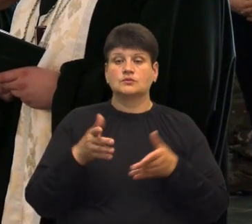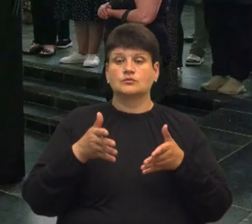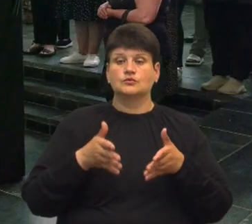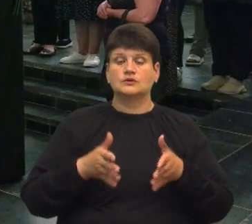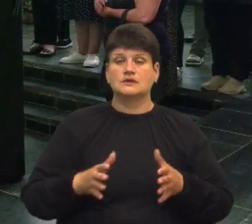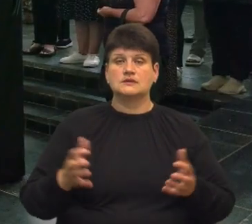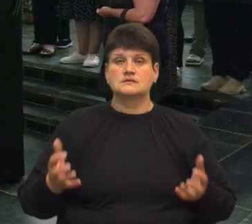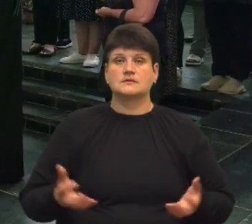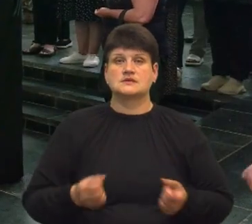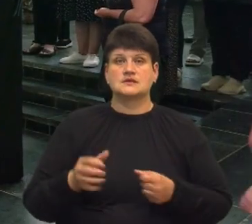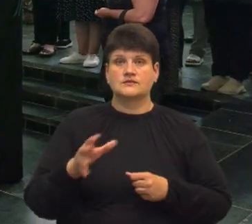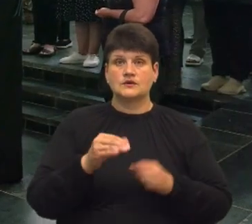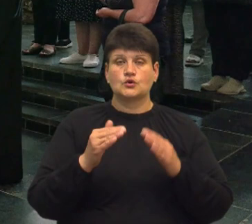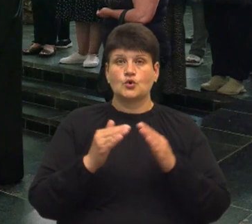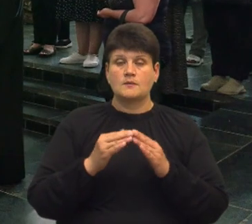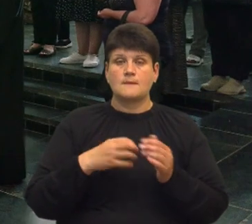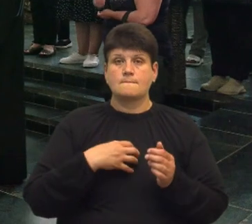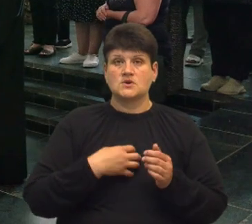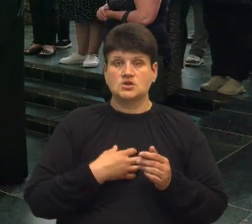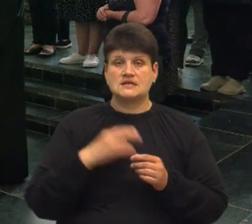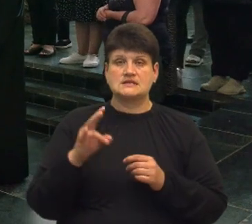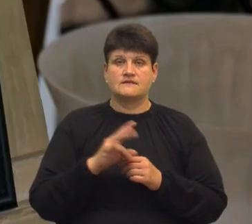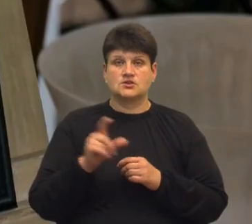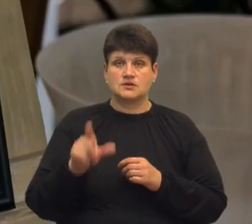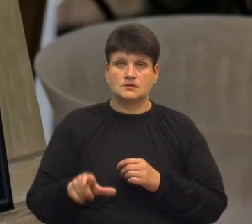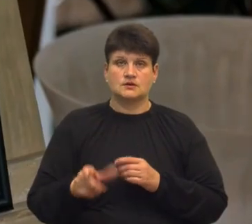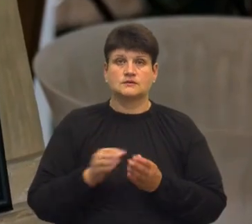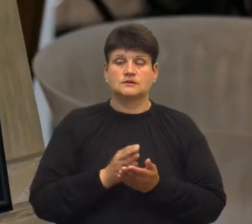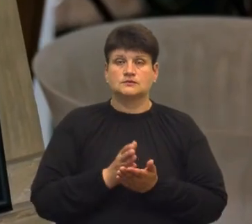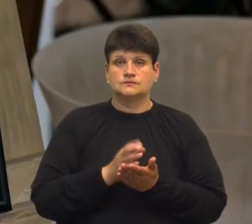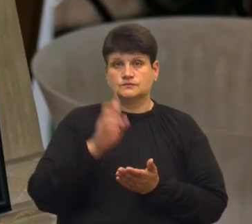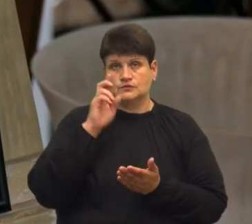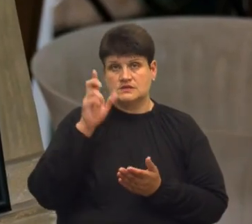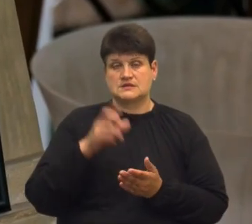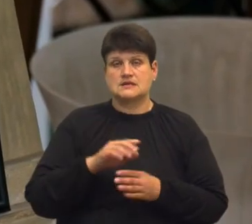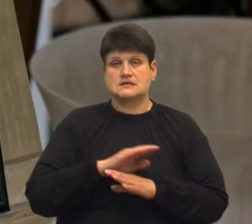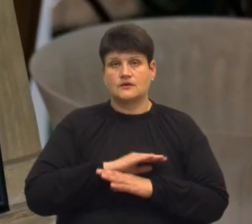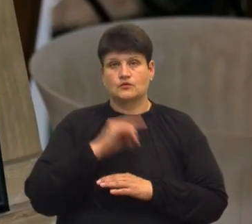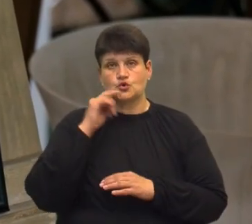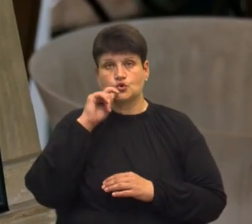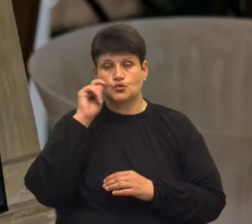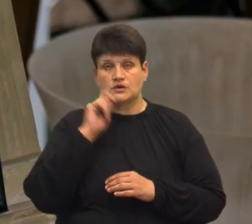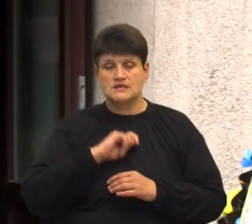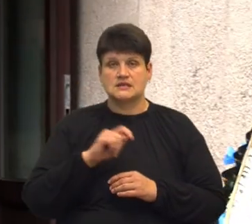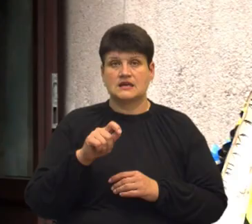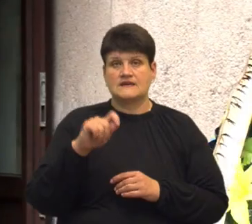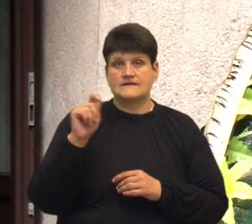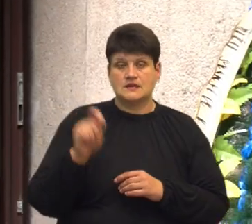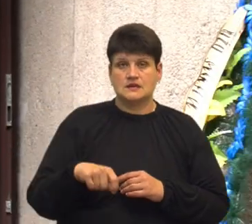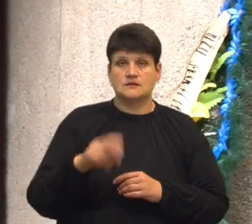У Домі печалі сищенники відправляють панахиду за загиблим у російсько-українській війні Дмитром Кочалабою.